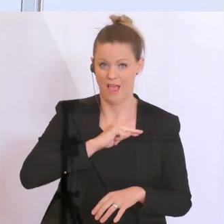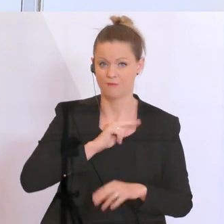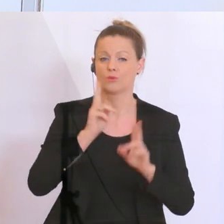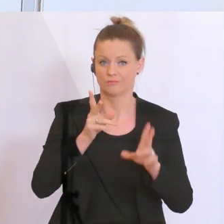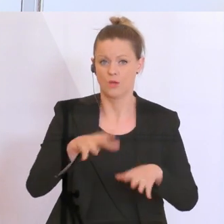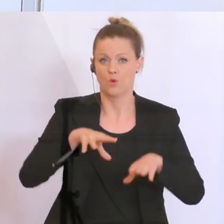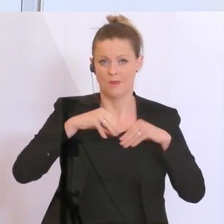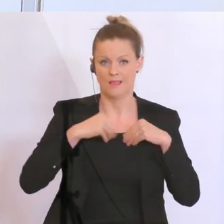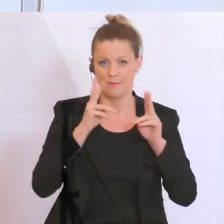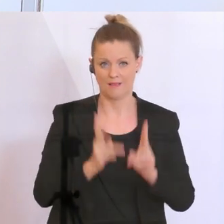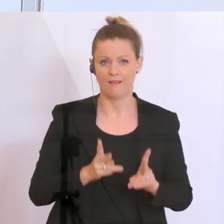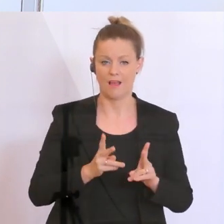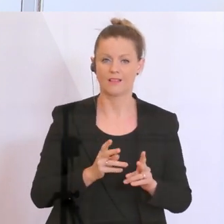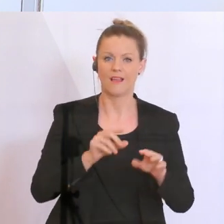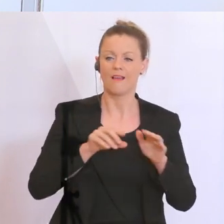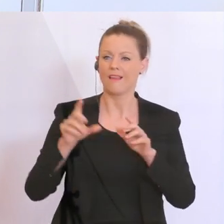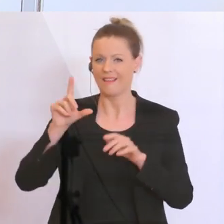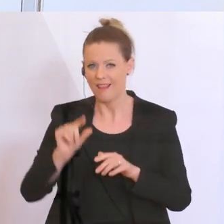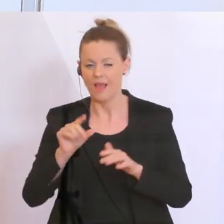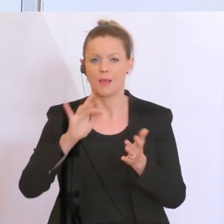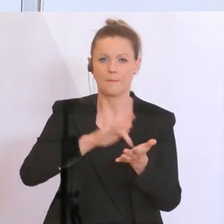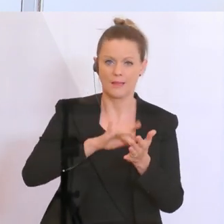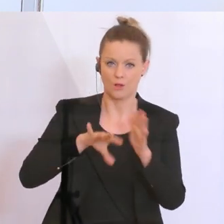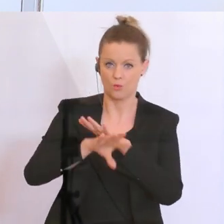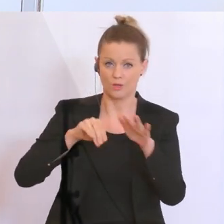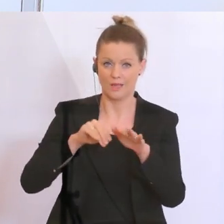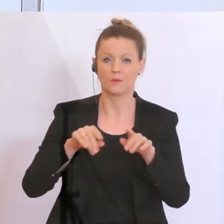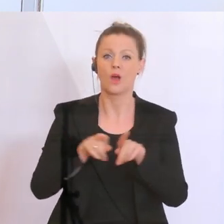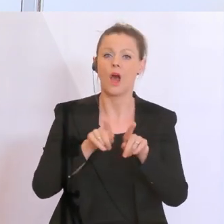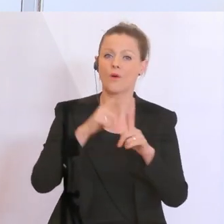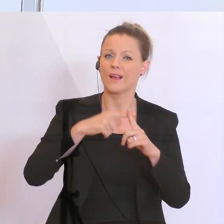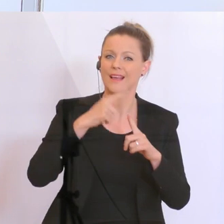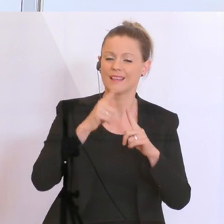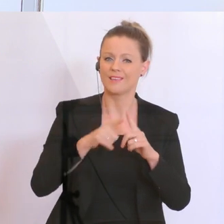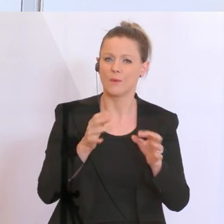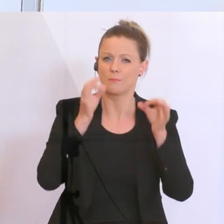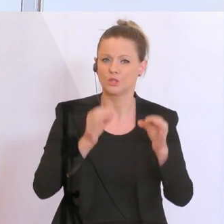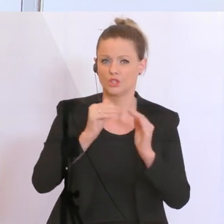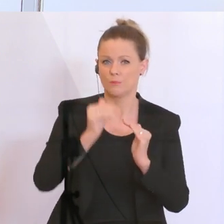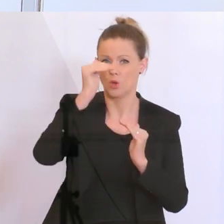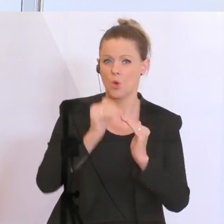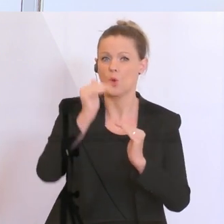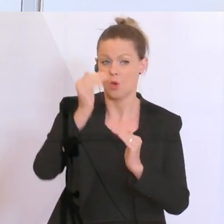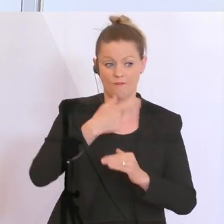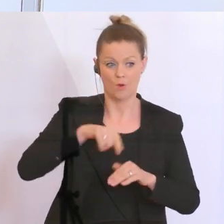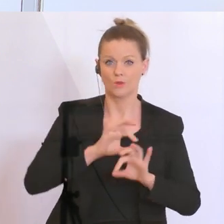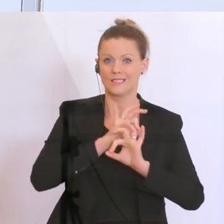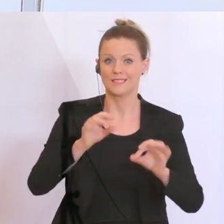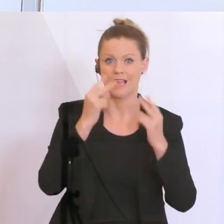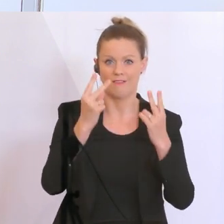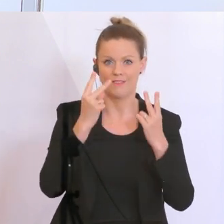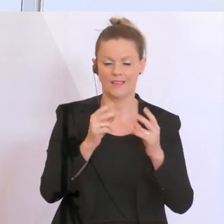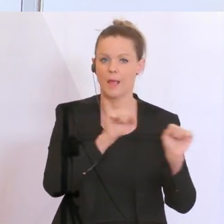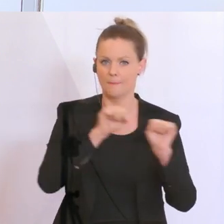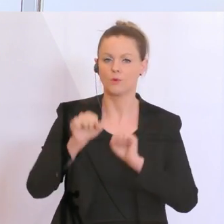übernehmen für kleinere, mittlere Unternehmen bzw. Kredite bis zu einer gewissen Höhe. Uns war das sehr, sehr wichtig, dass wir von